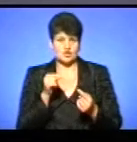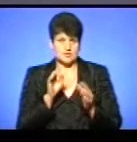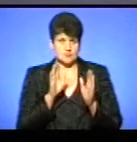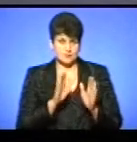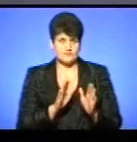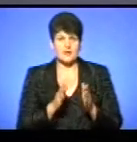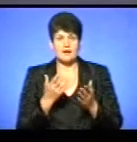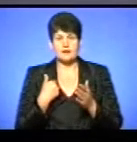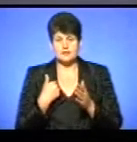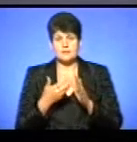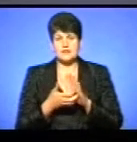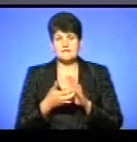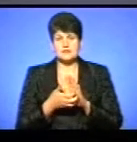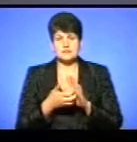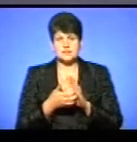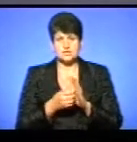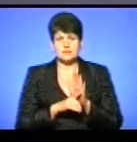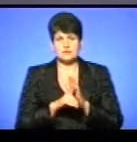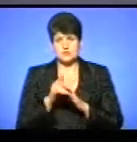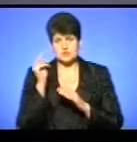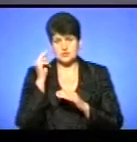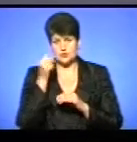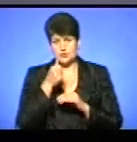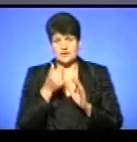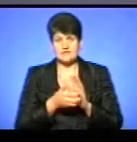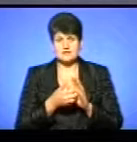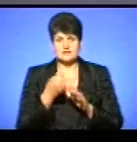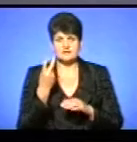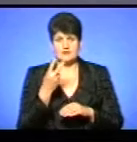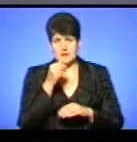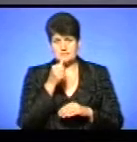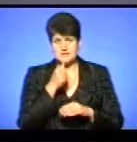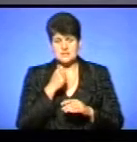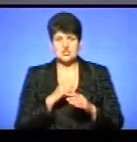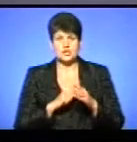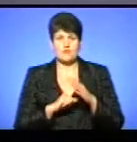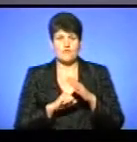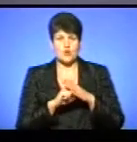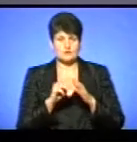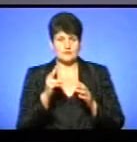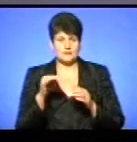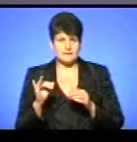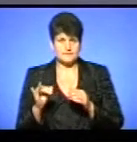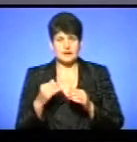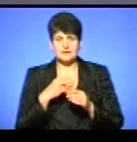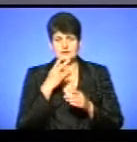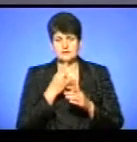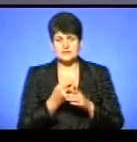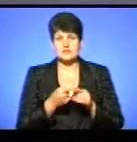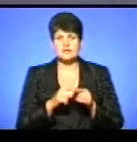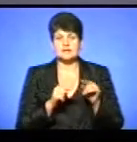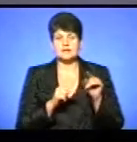Однозначно нам не вистачає, на початку навчального року не вистачало два місячних фонди. Але зважаючи на те,